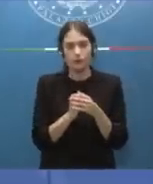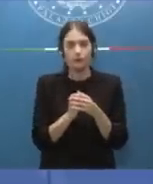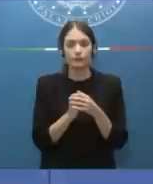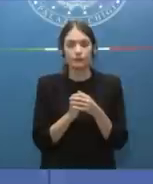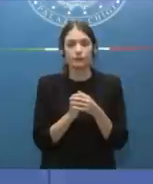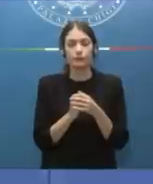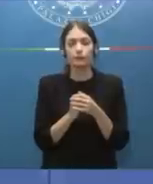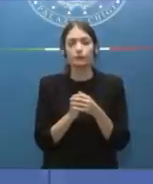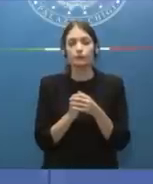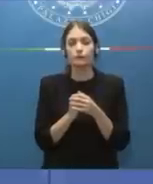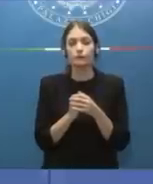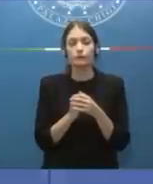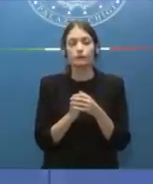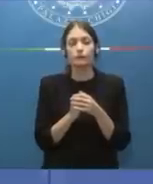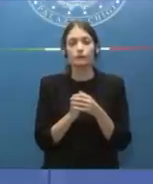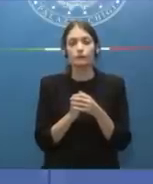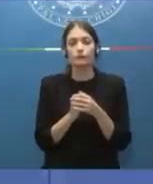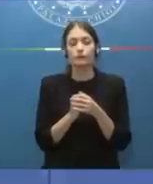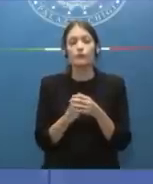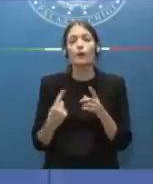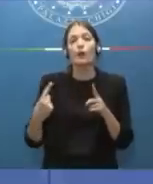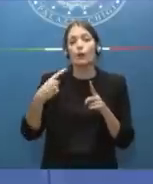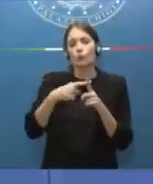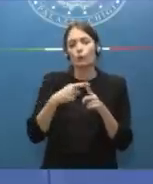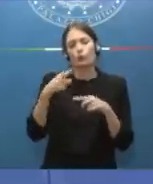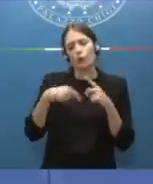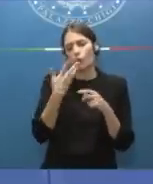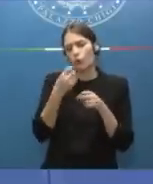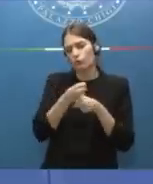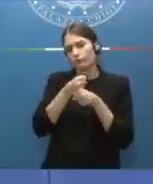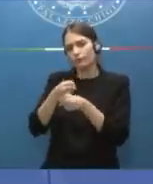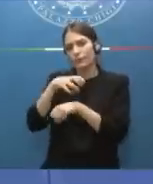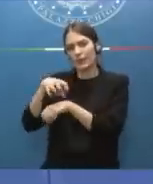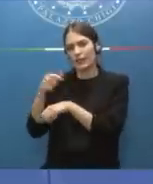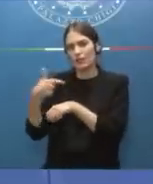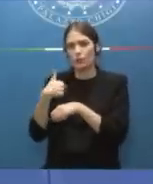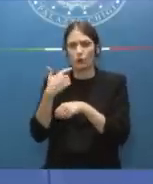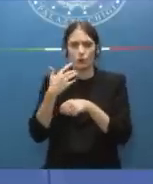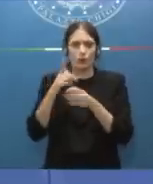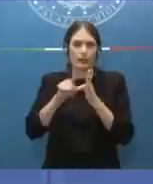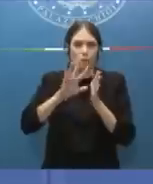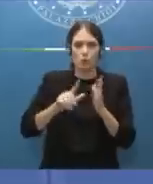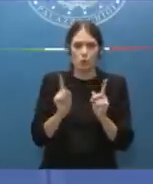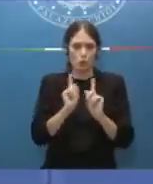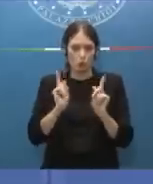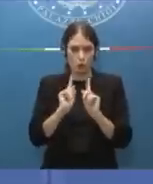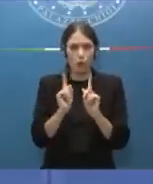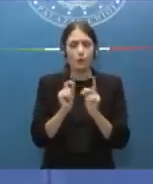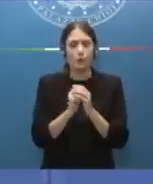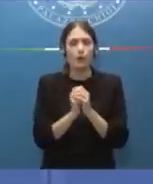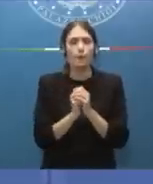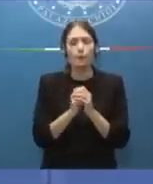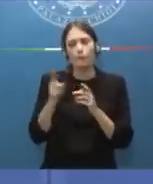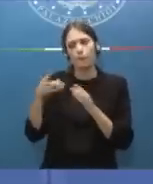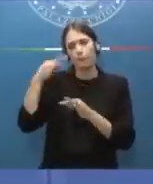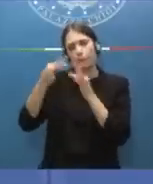dopodiché noi e poi passo la parola ai Ministri perché non voglio togliere molto tempo che spiegheranno meglio nel